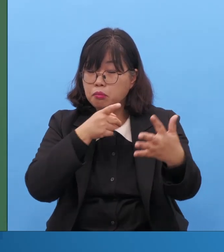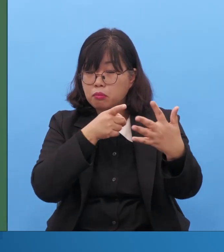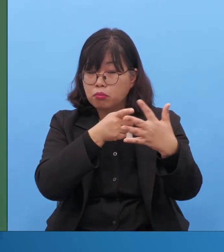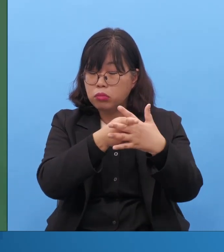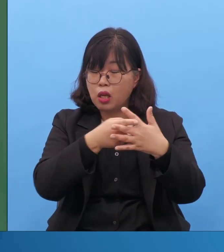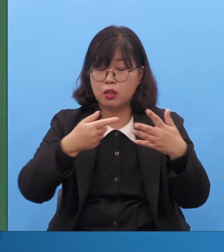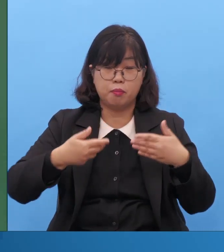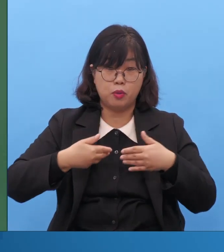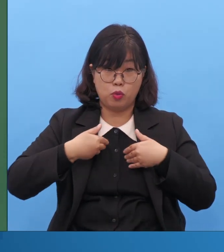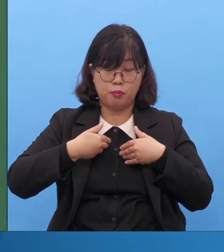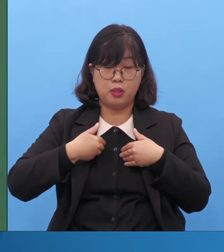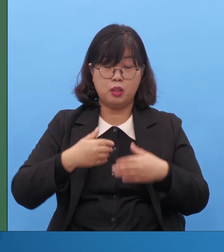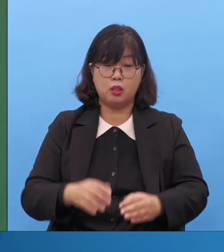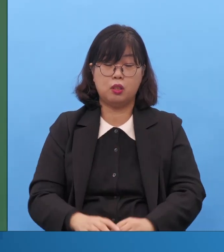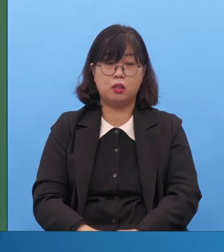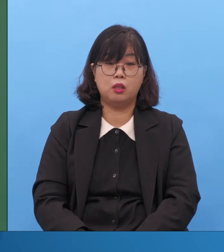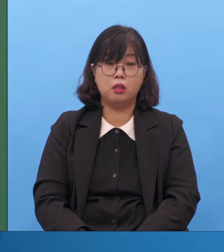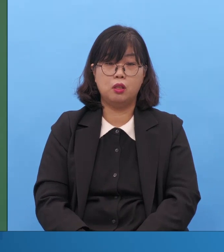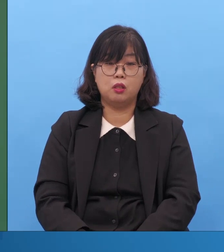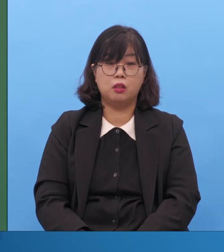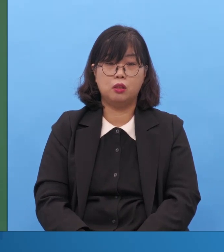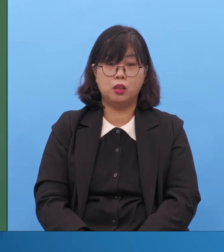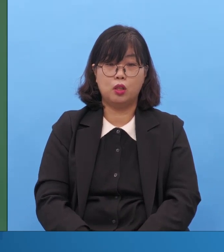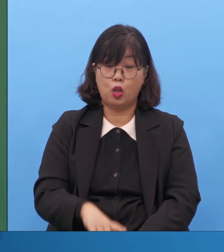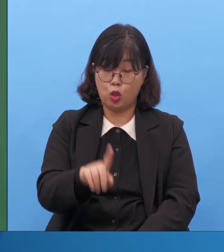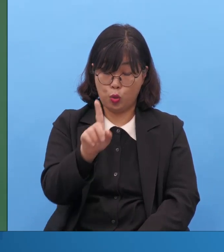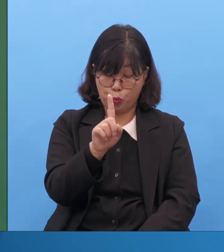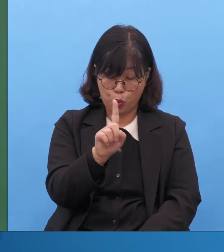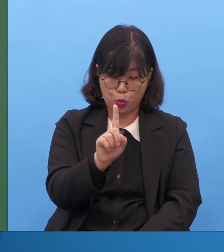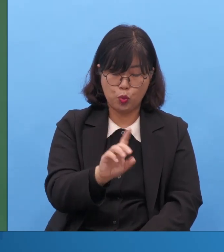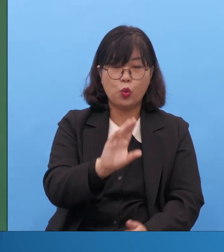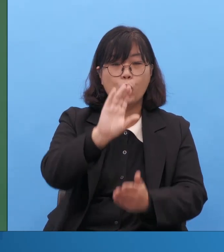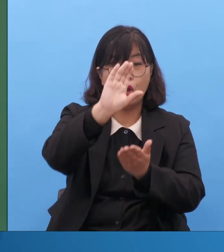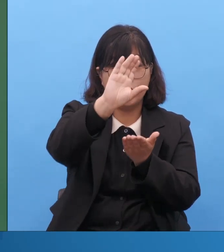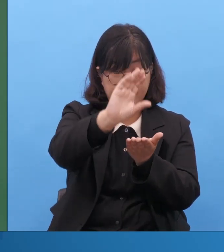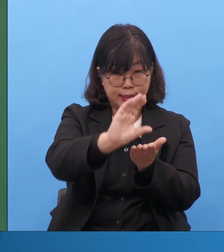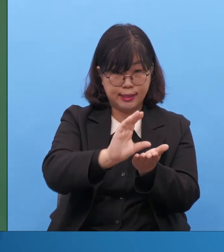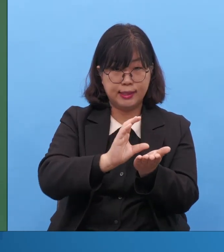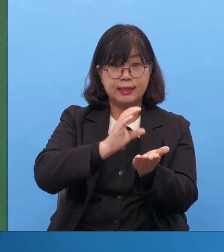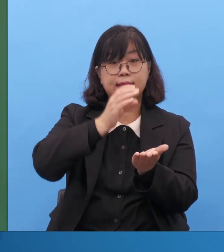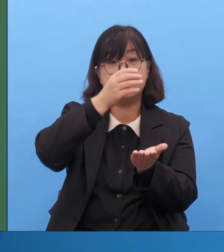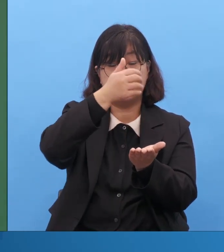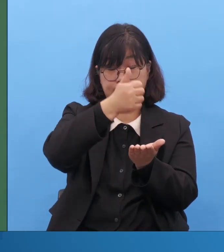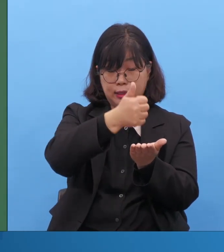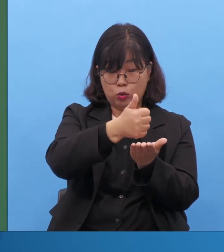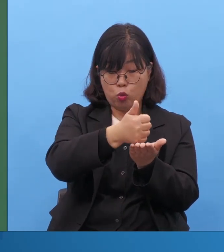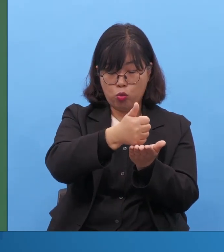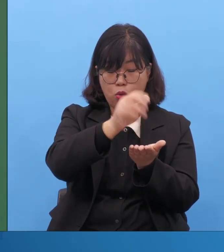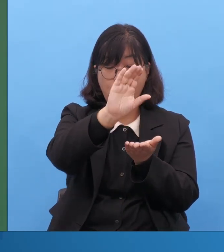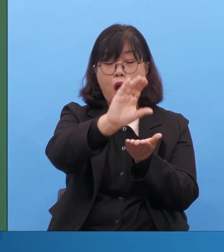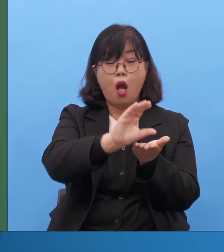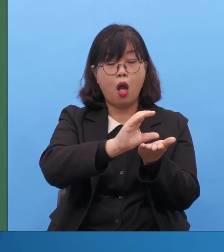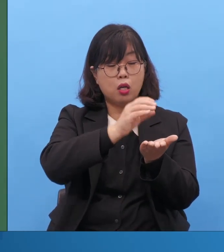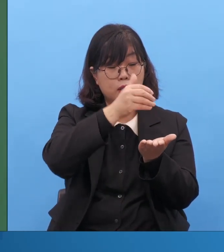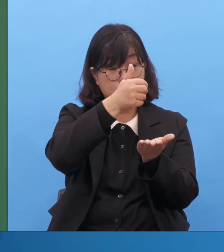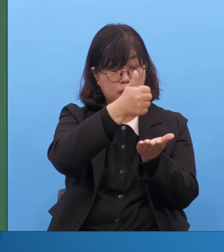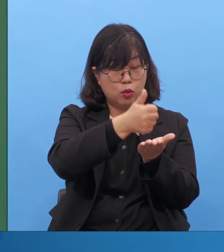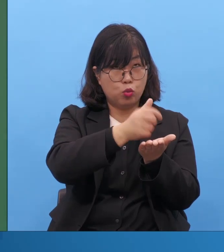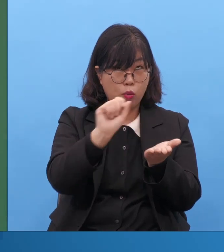그리고 그리스도라는 단어로 393이 일어나요.